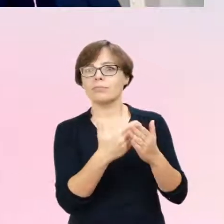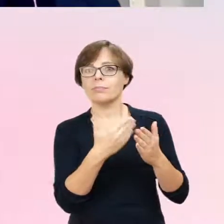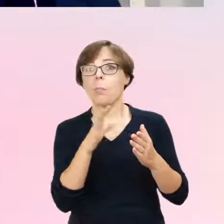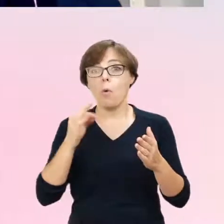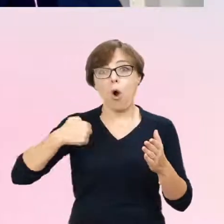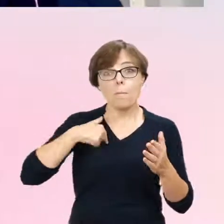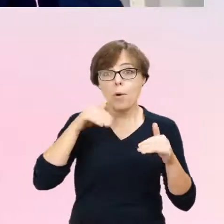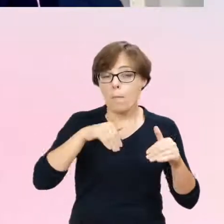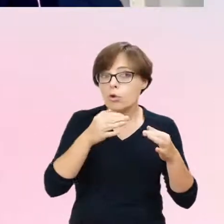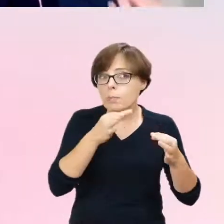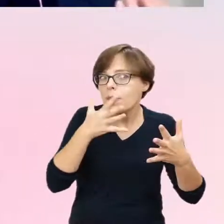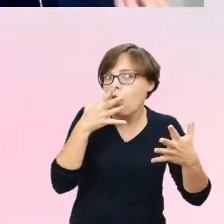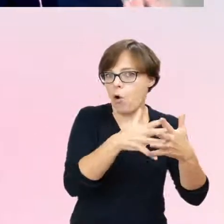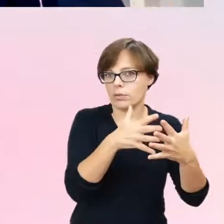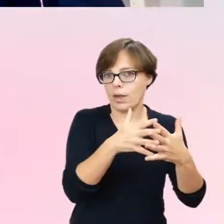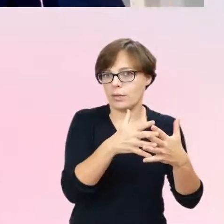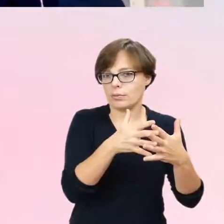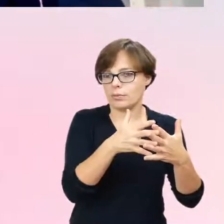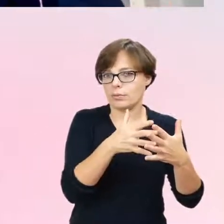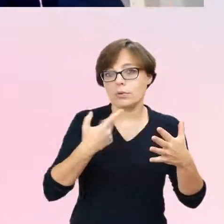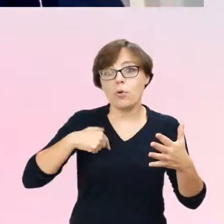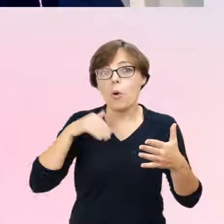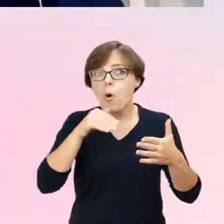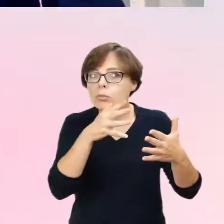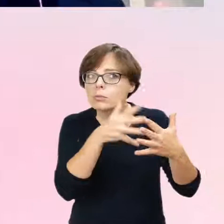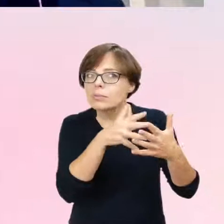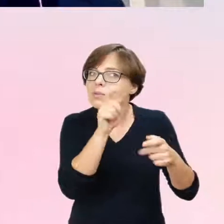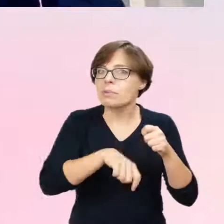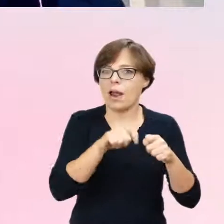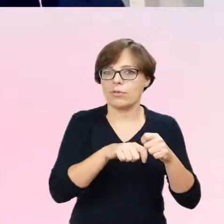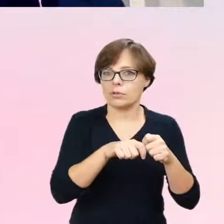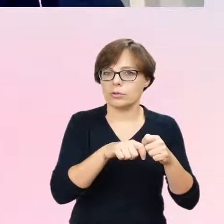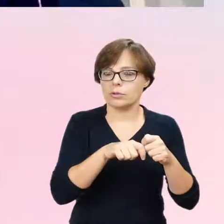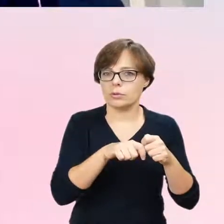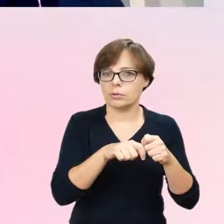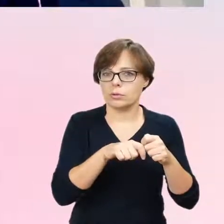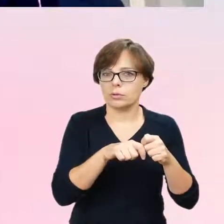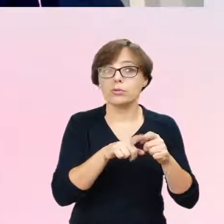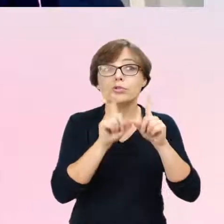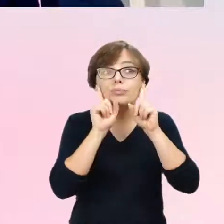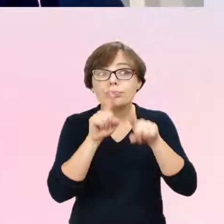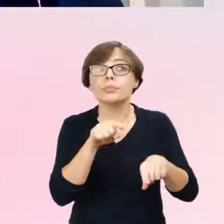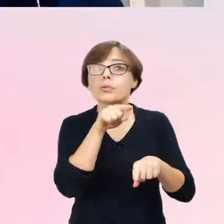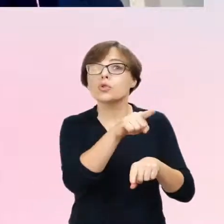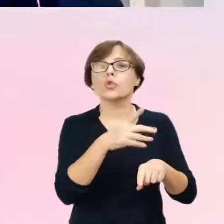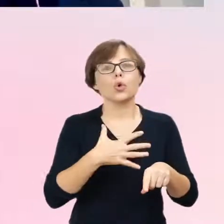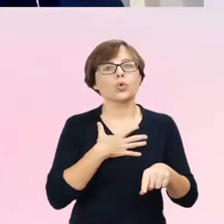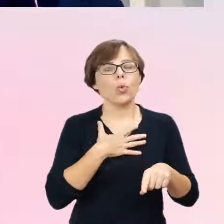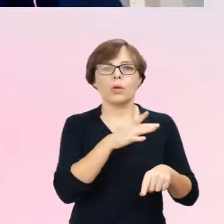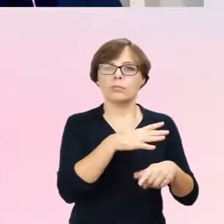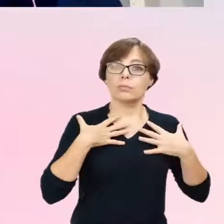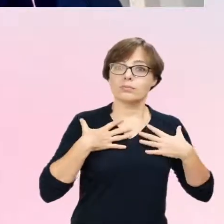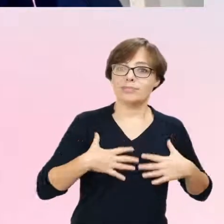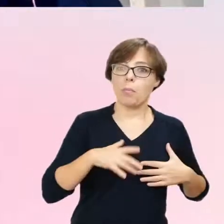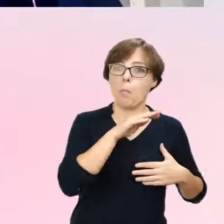taki, tak jak powiedziałam, punkt sprawdzenia, co to właściwie jest. Czy to jest niezgodność, czy to jest jakby